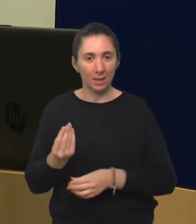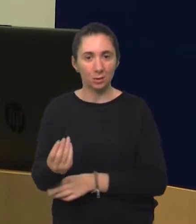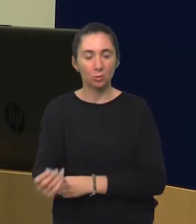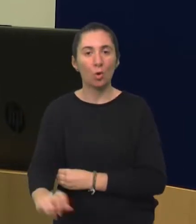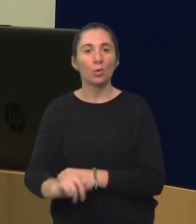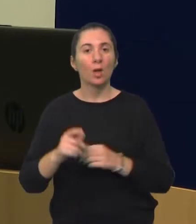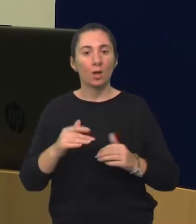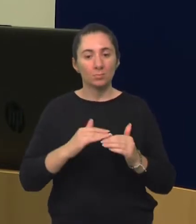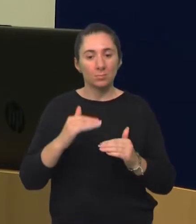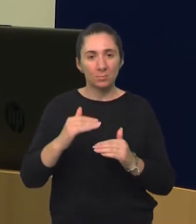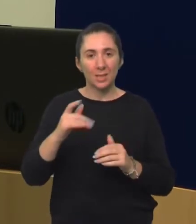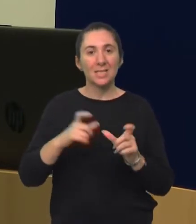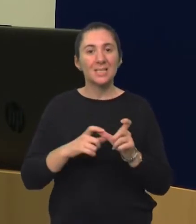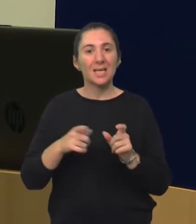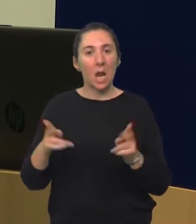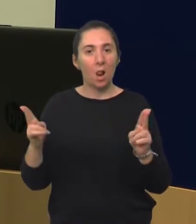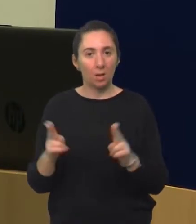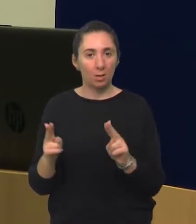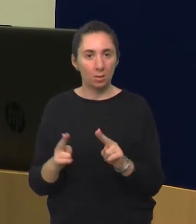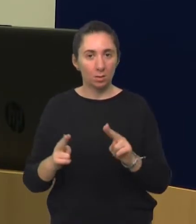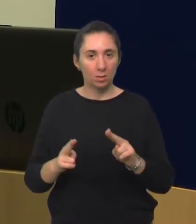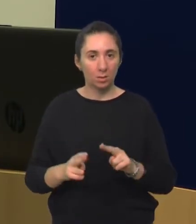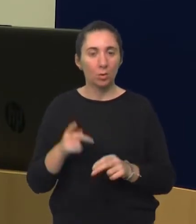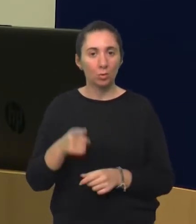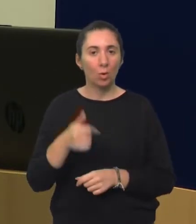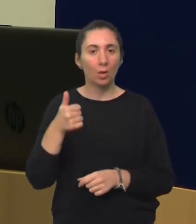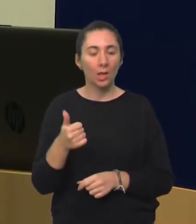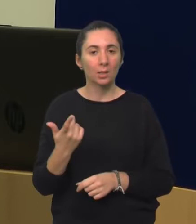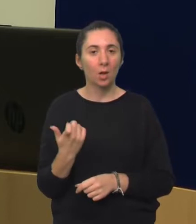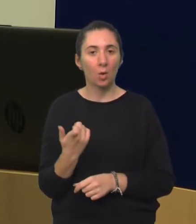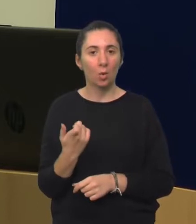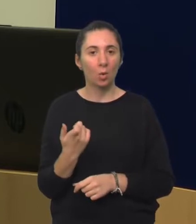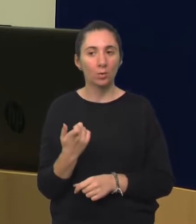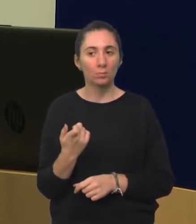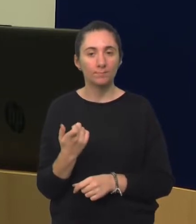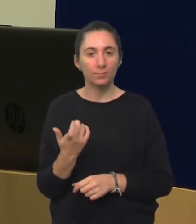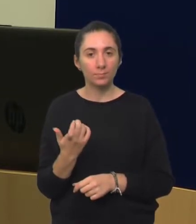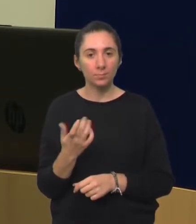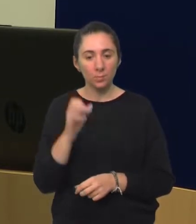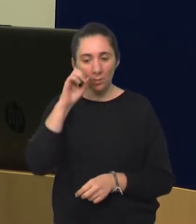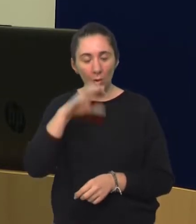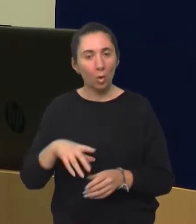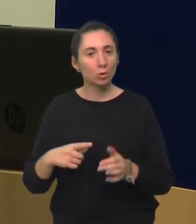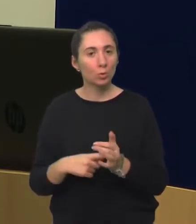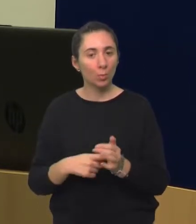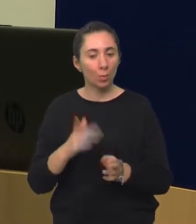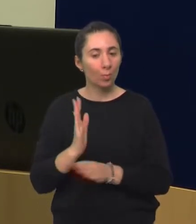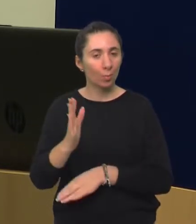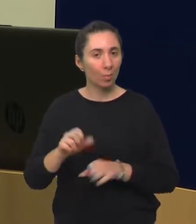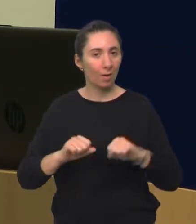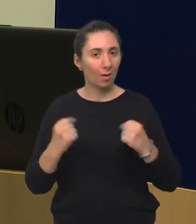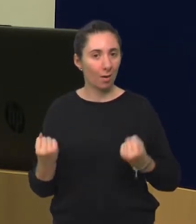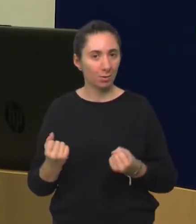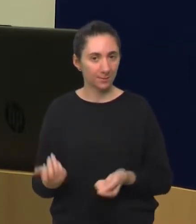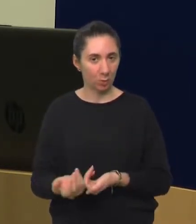onda se količina tih signala znatno smanjuje i to je onda već jedan od znatno loših pokazatelja za budući razvoj